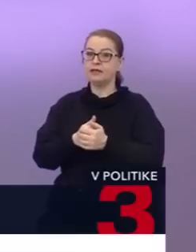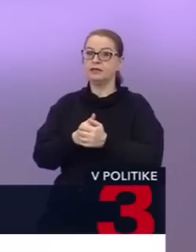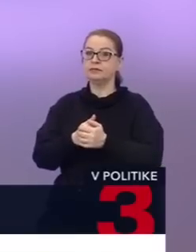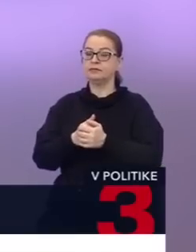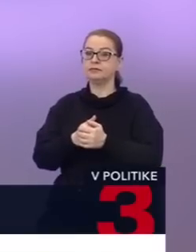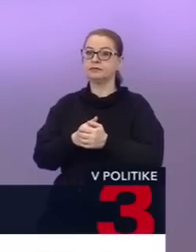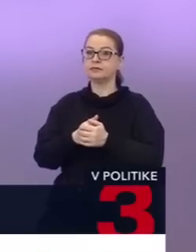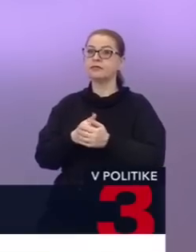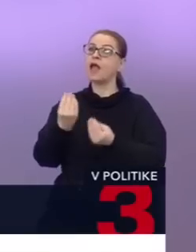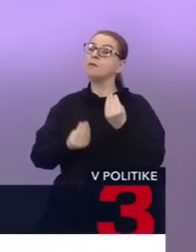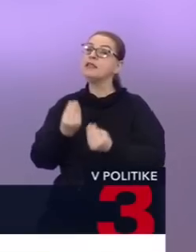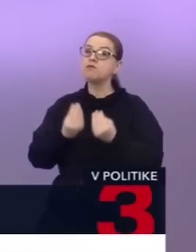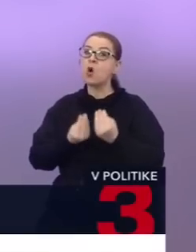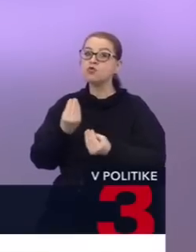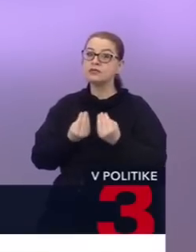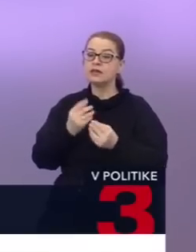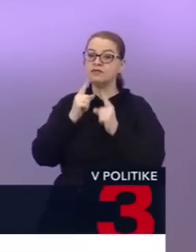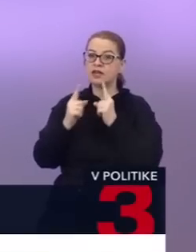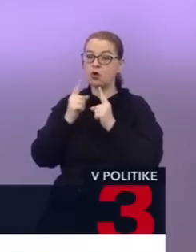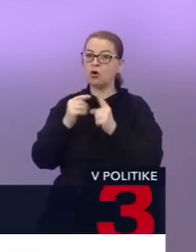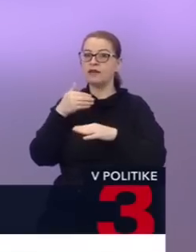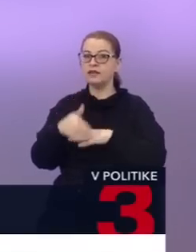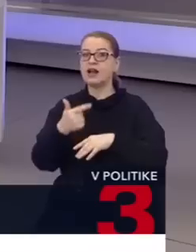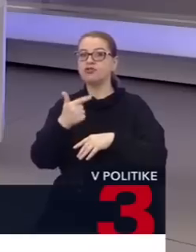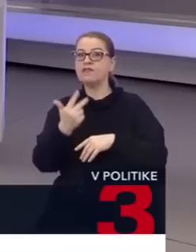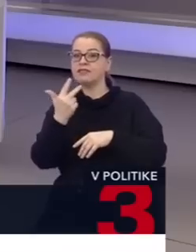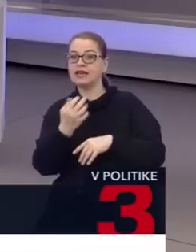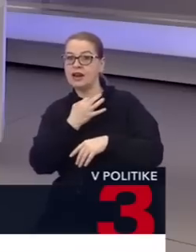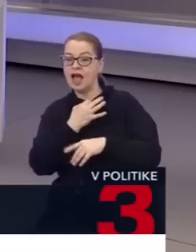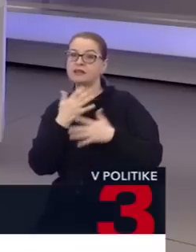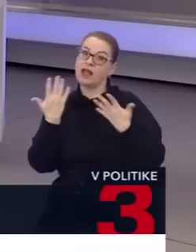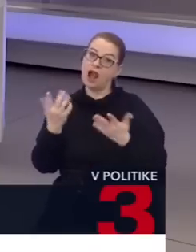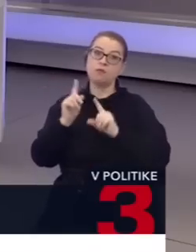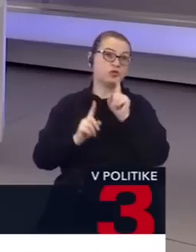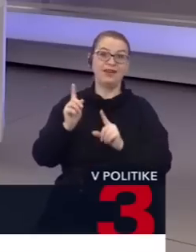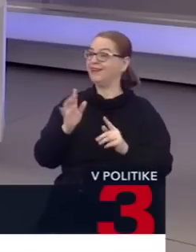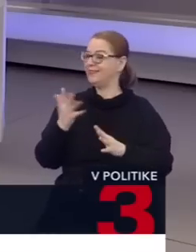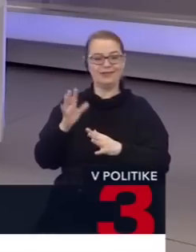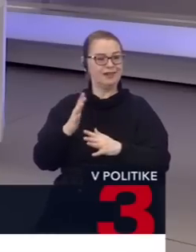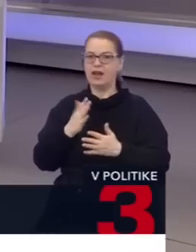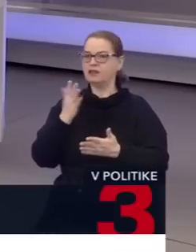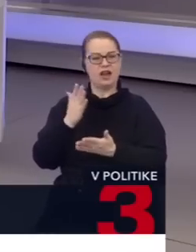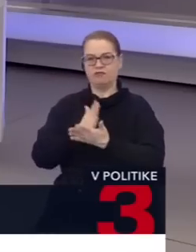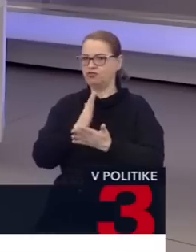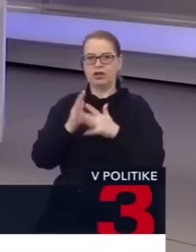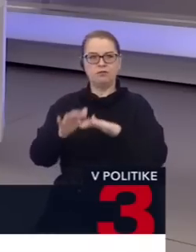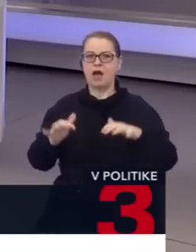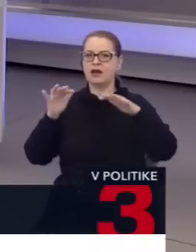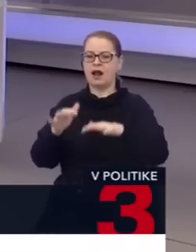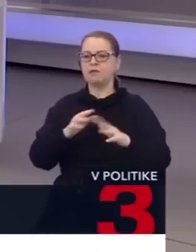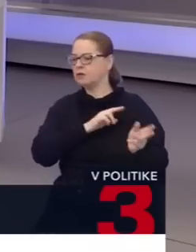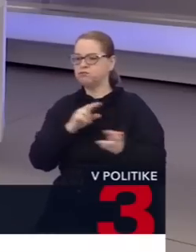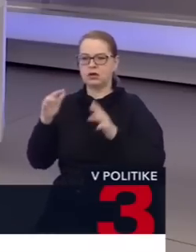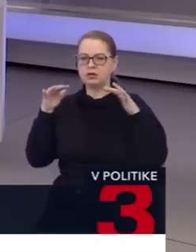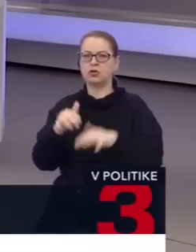na to, aby sa pokusili ešte vyrokovať možno ďalšie dva, tri hlasy. Alebo aj niekedy nie, lebo nevždy je parlament v plnej síle 150